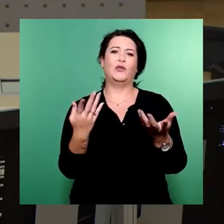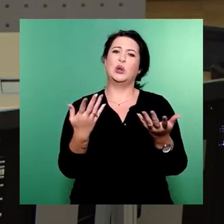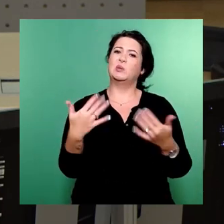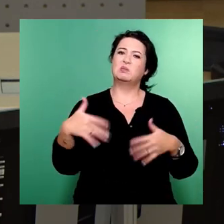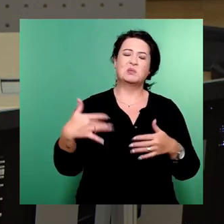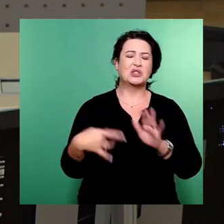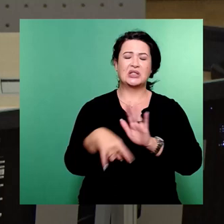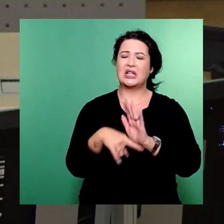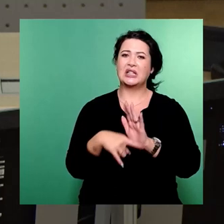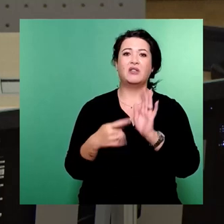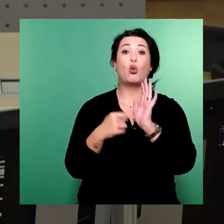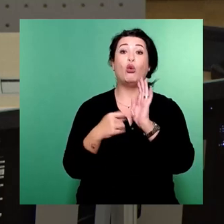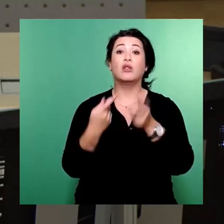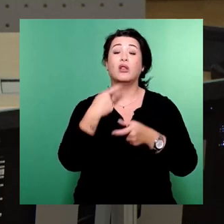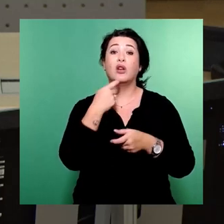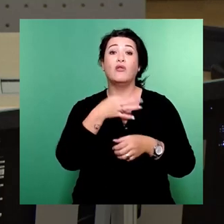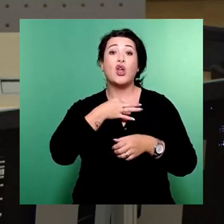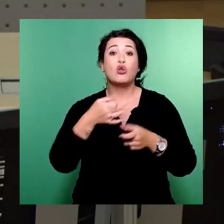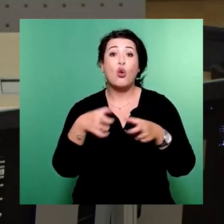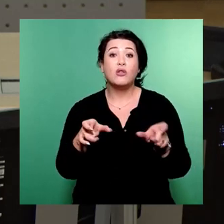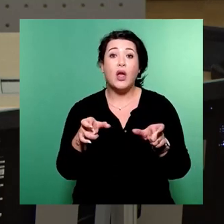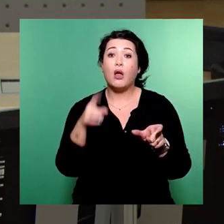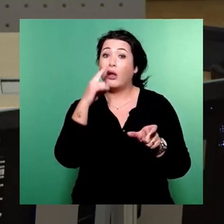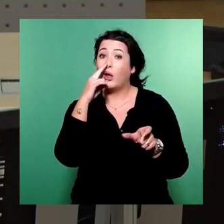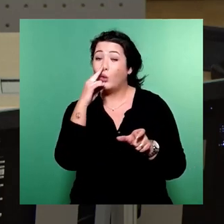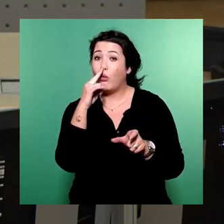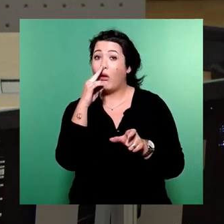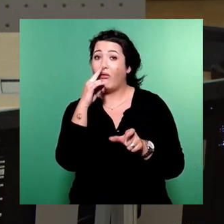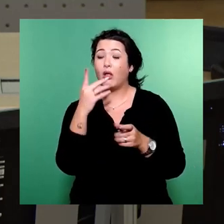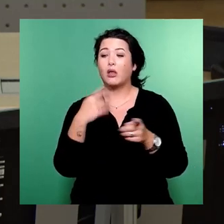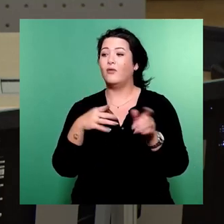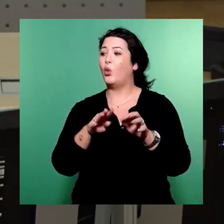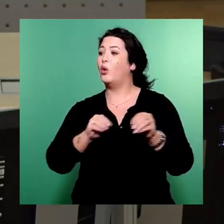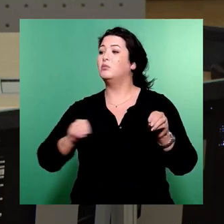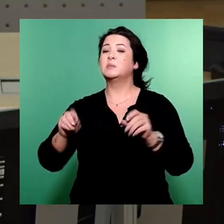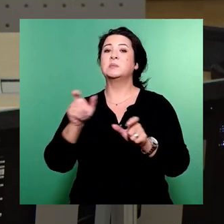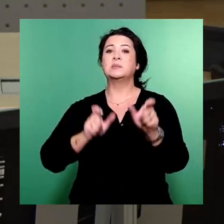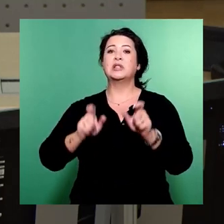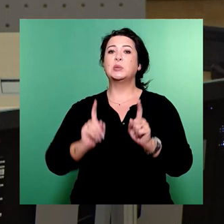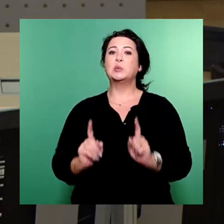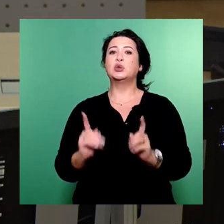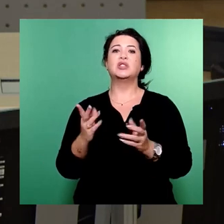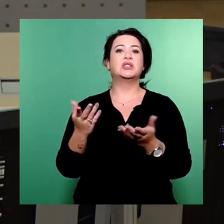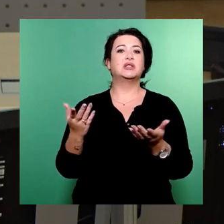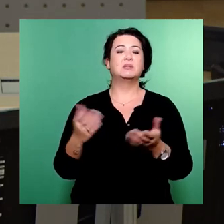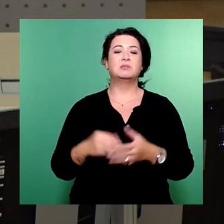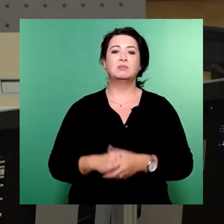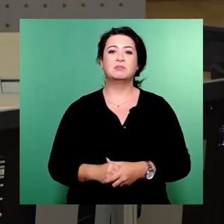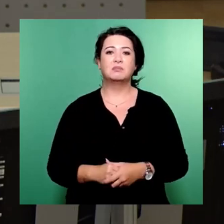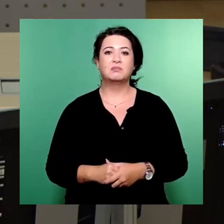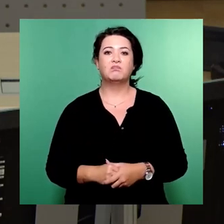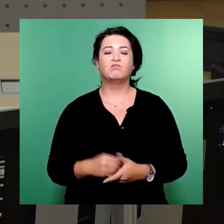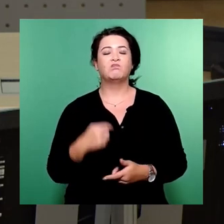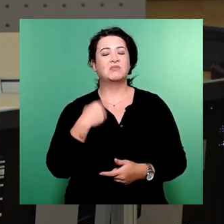sind sie nur aus feiger Angst mit Sklavenmühe dem wüsten Herz abgedrungen. Ich sage dir,